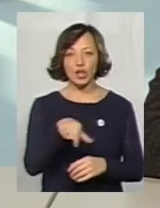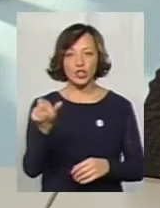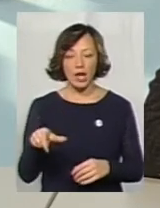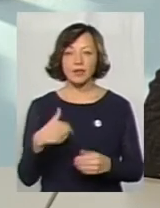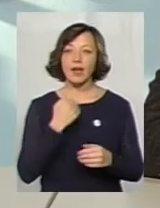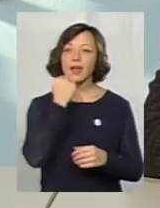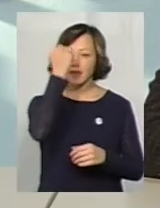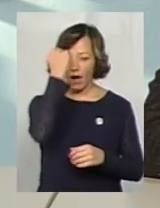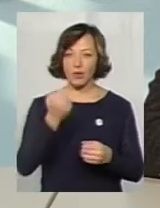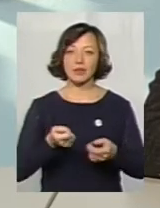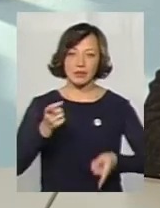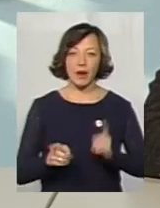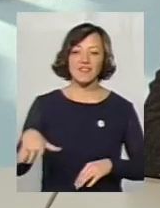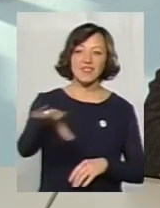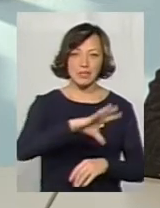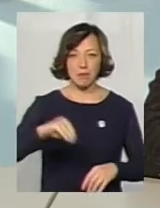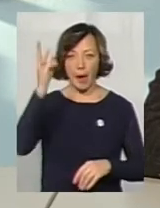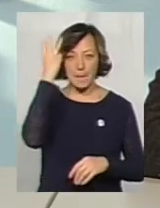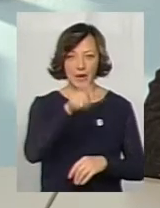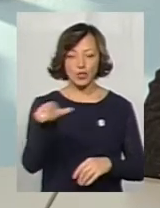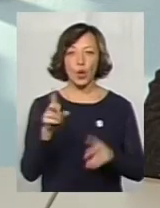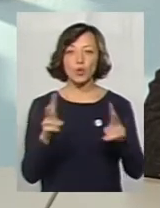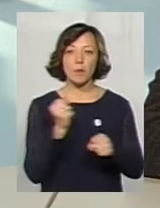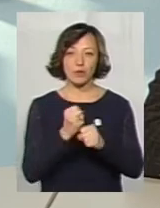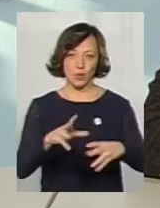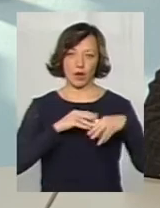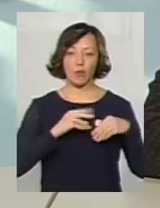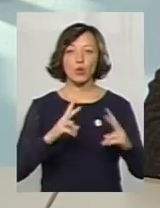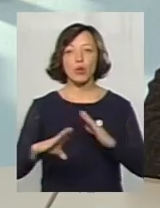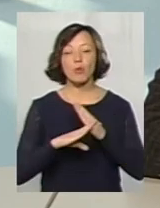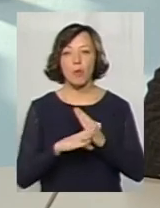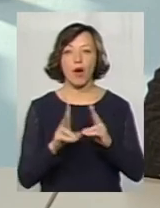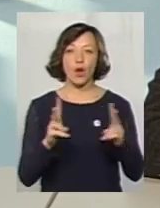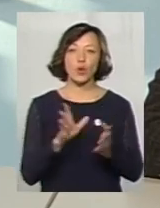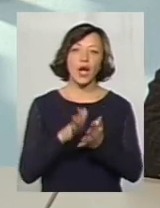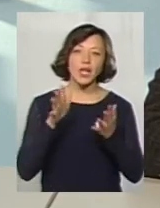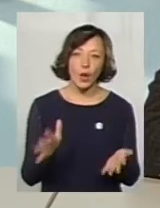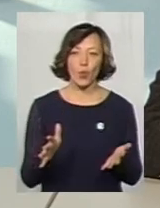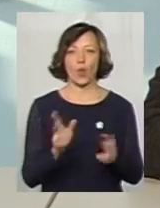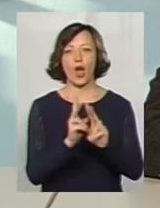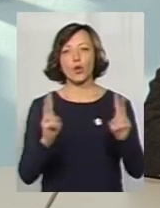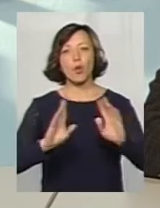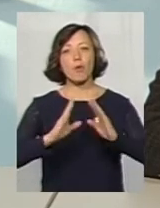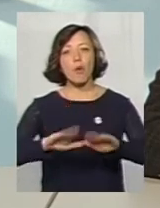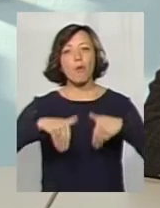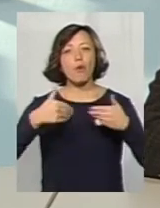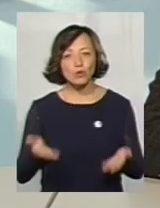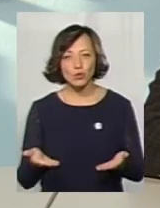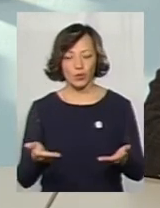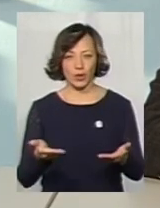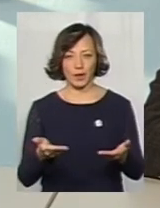дякую, насправді, усім хмельничанам, хто працює разом з нами, хто допомагає, хто критикує, хто пропонує.